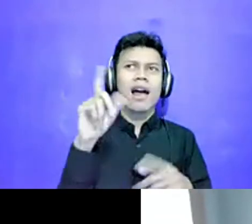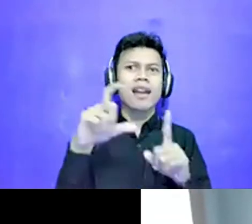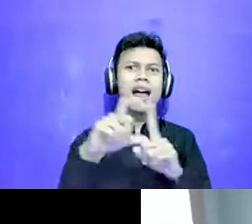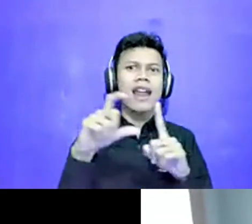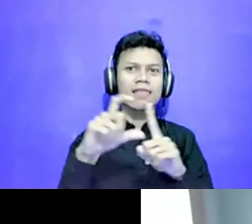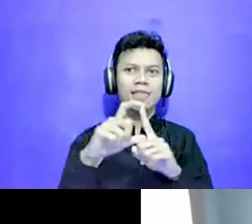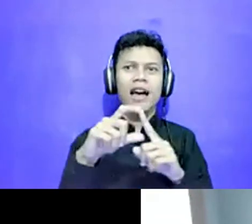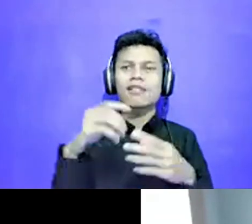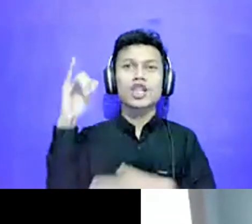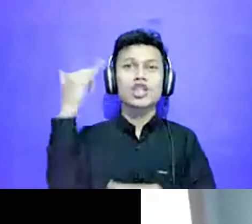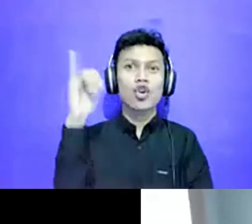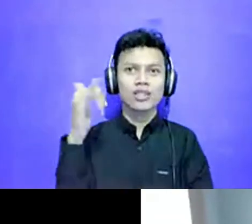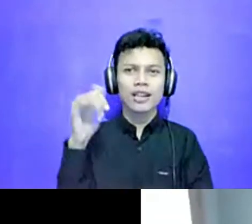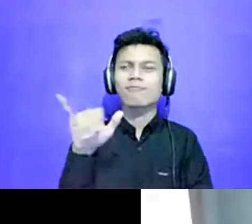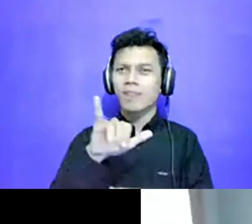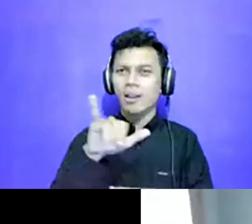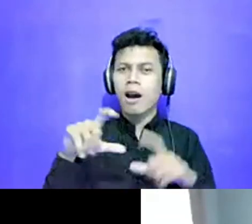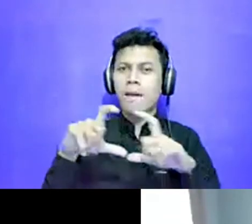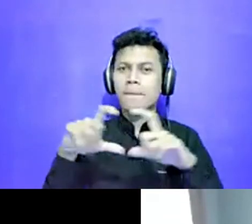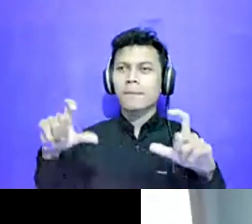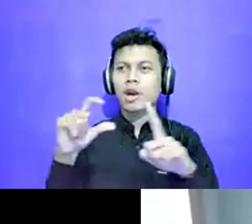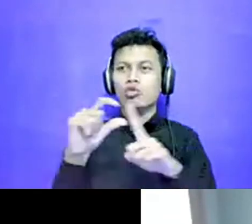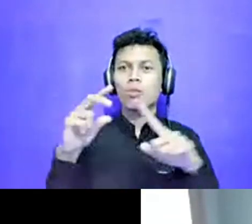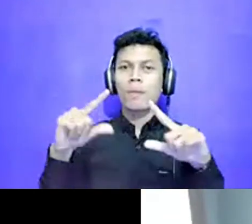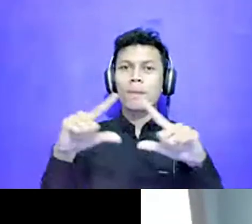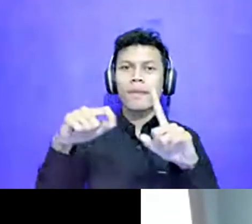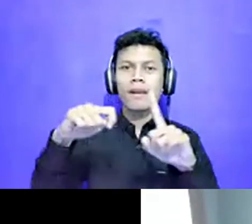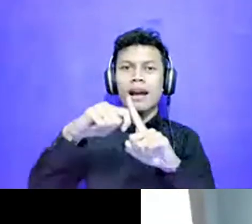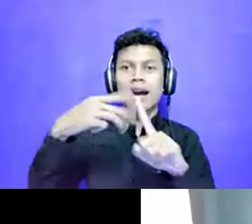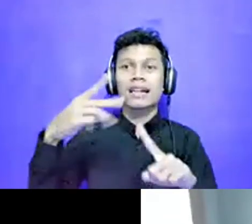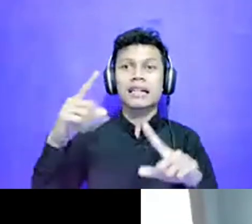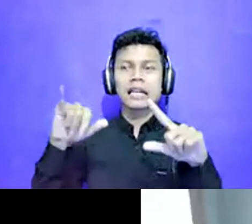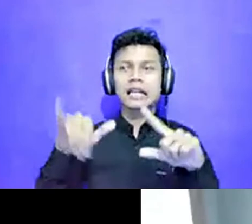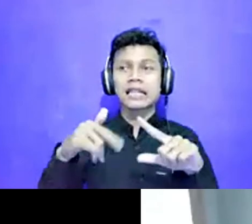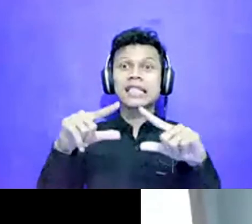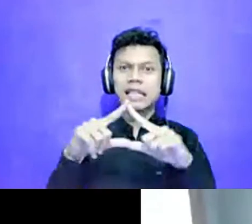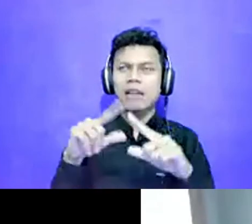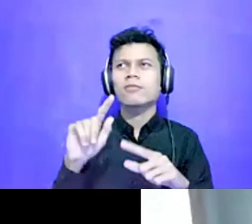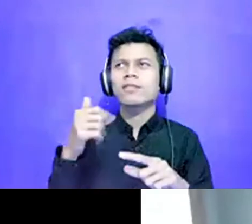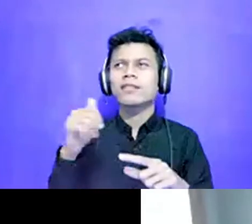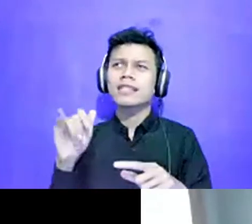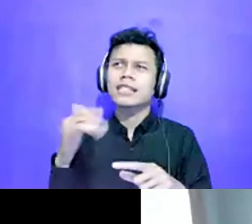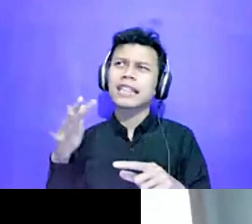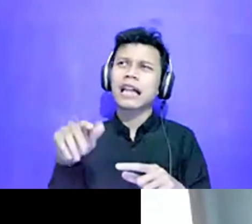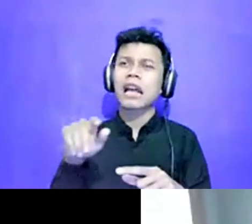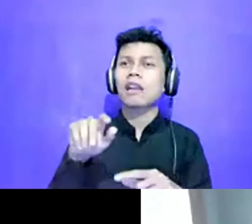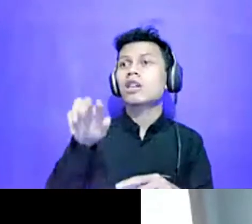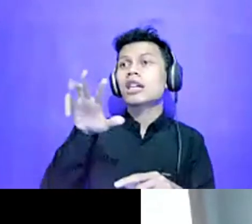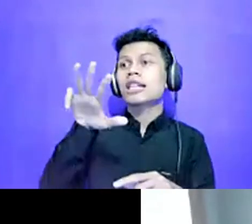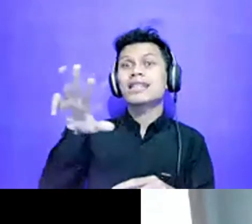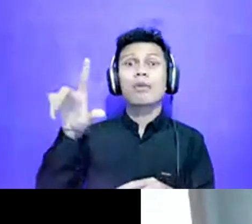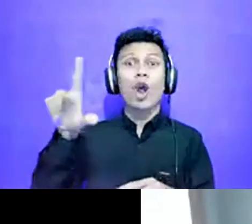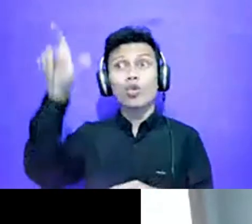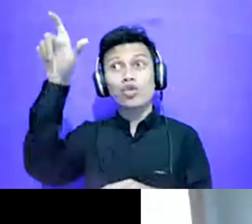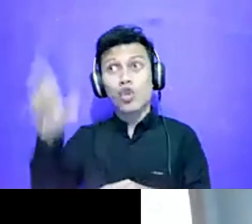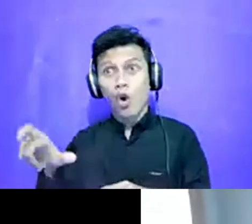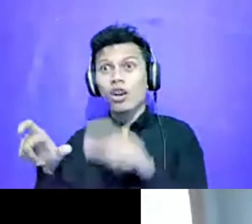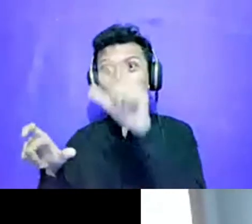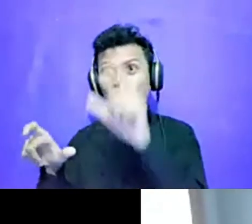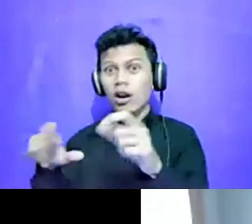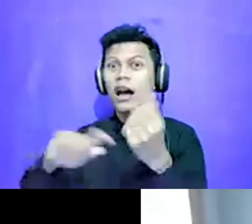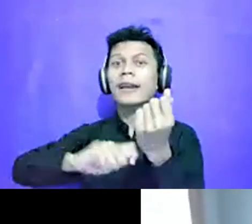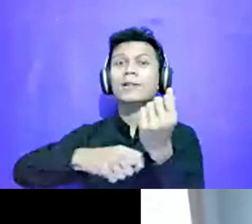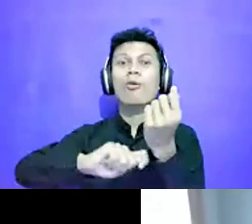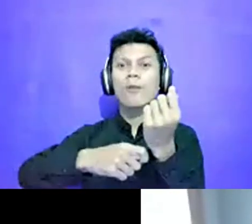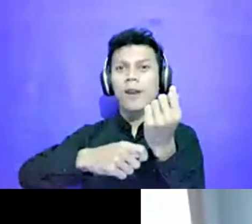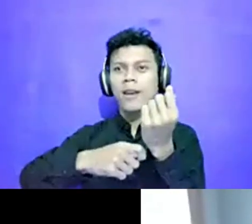prakerja, mereka dapat sekitar 97 responden soal pengalaman bikin kartu prakerja. Ya,